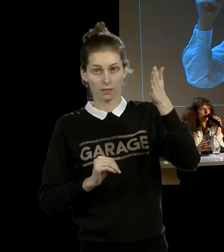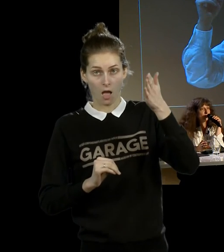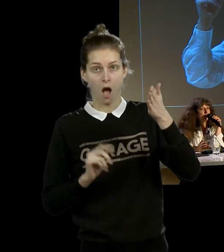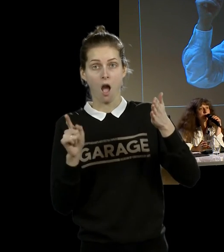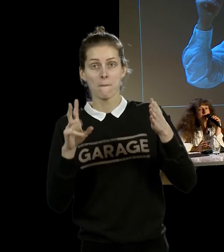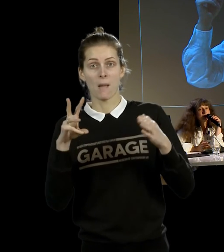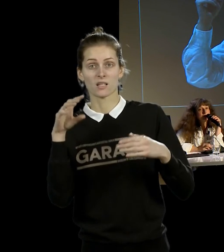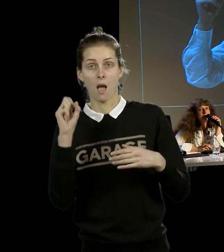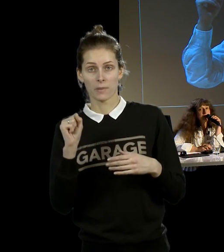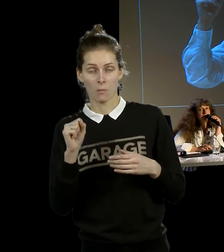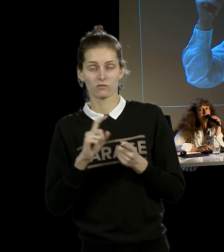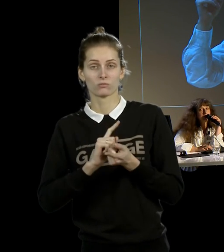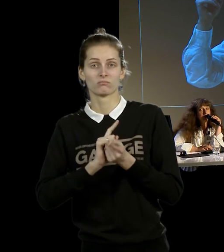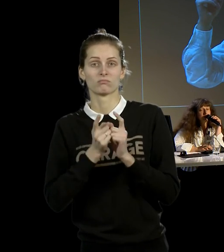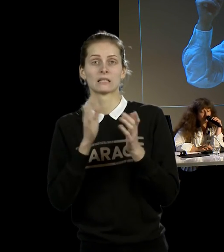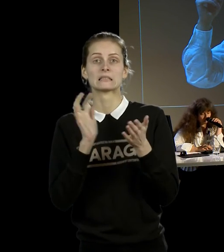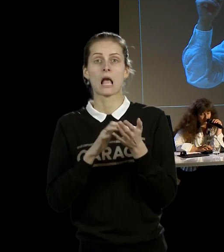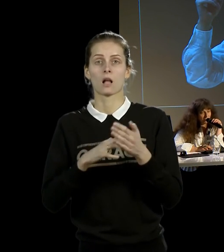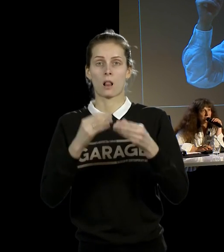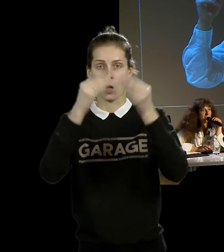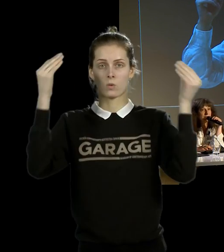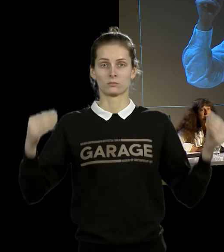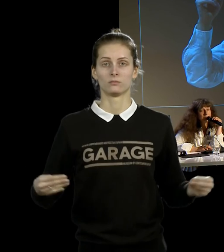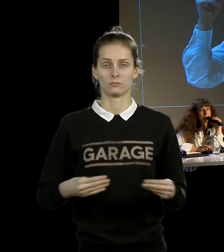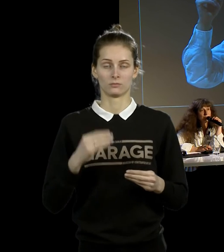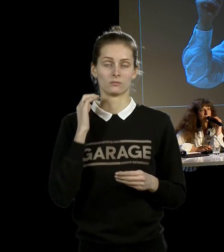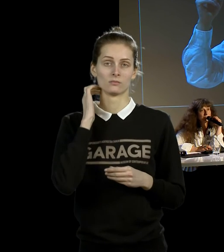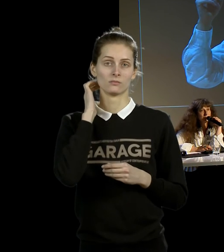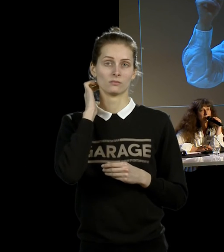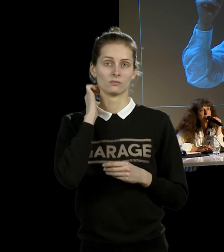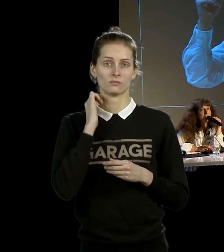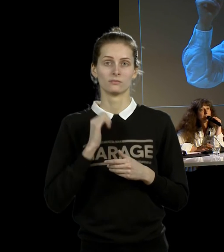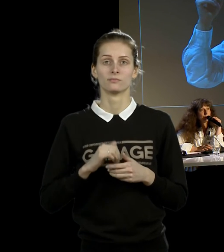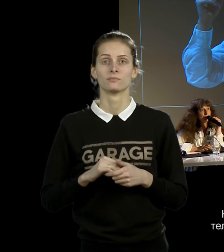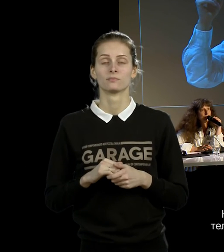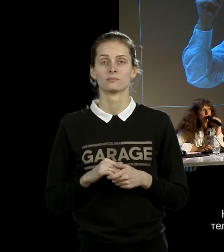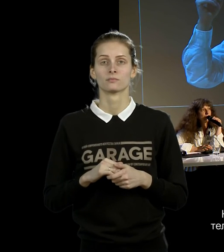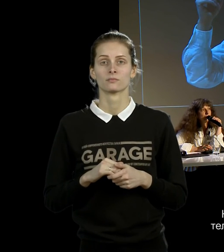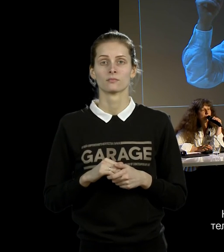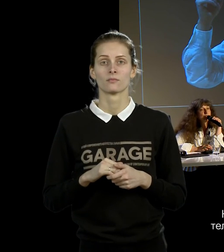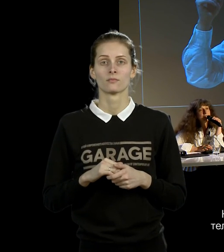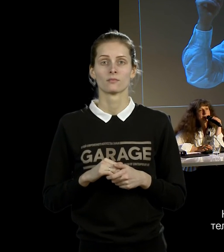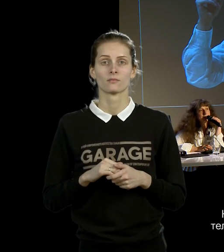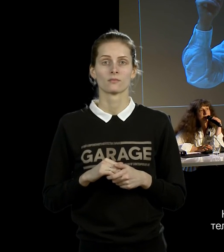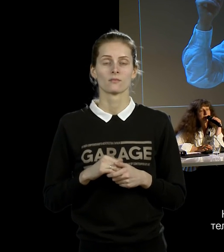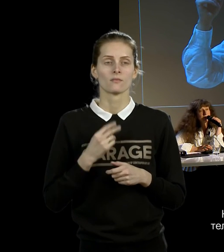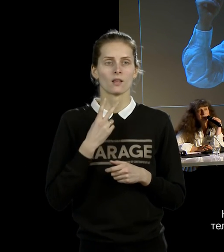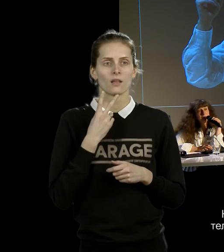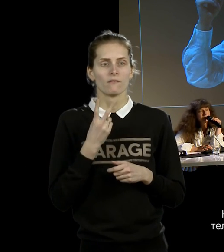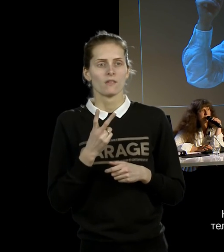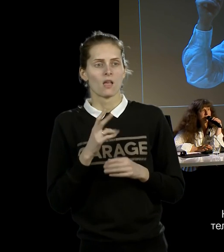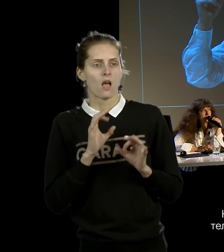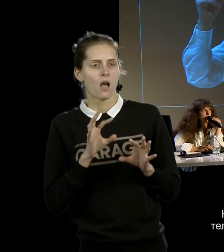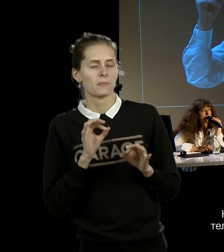Перформанс Бойса, как объяснить смысл нарисованного на картинах «Мертвому зайцу», который существует в случайной